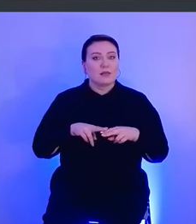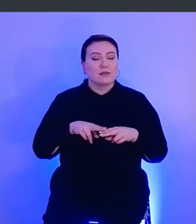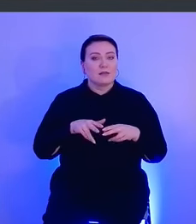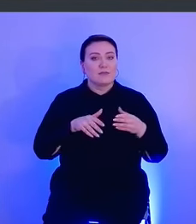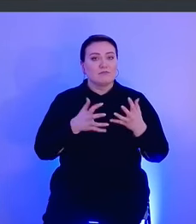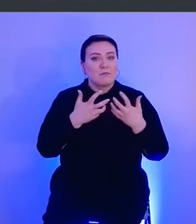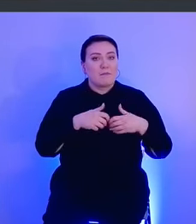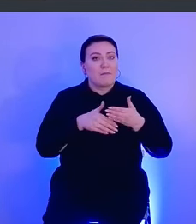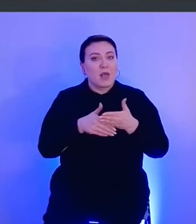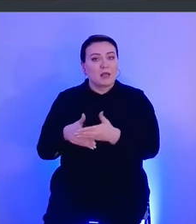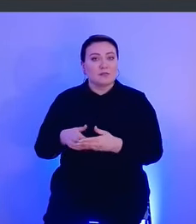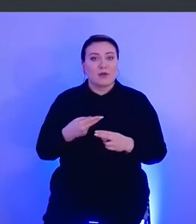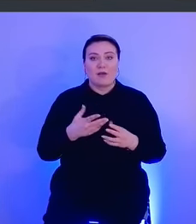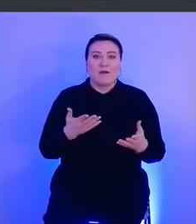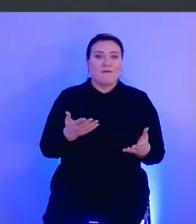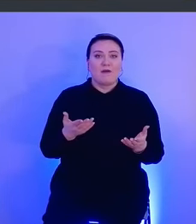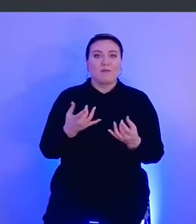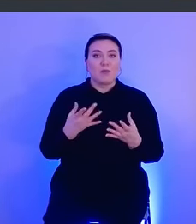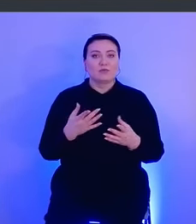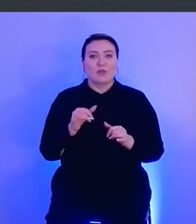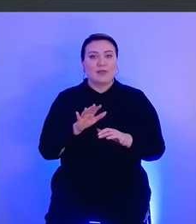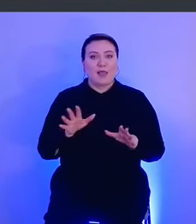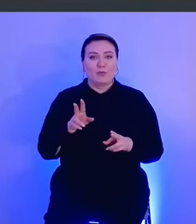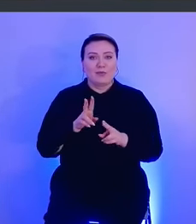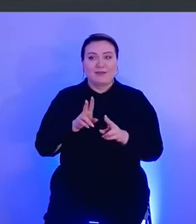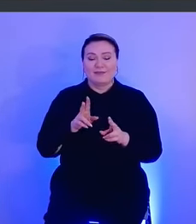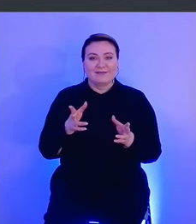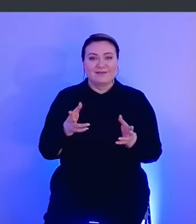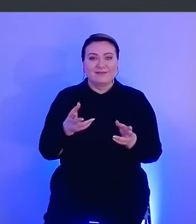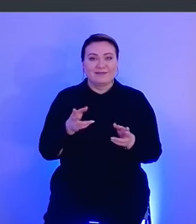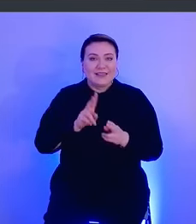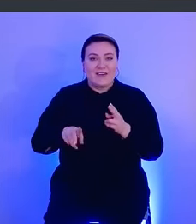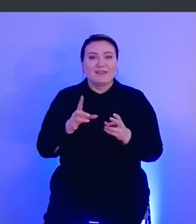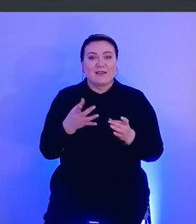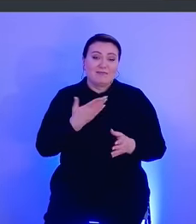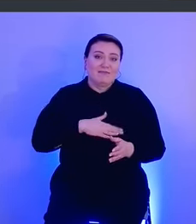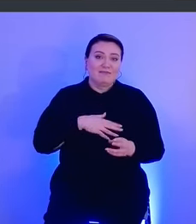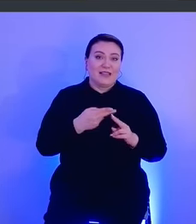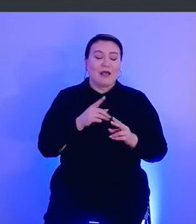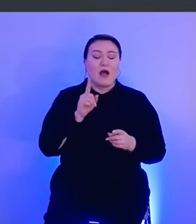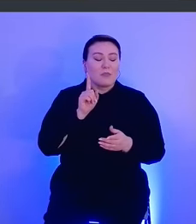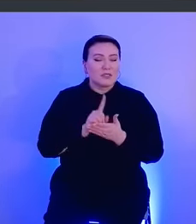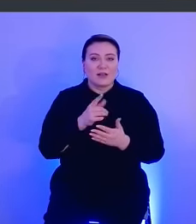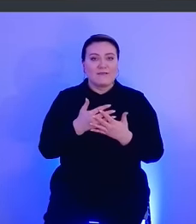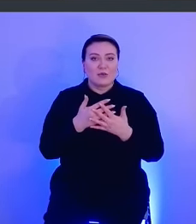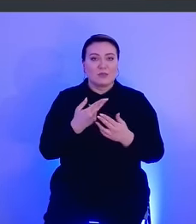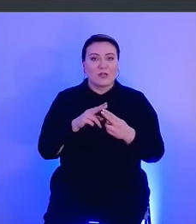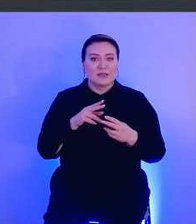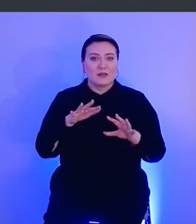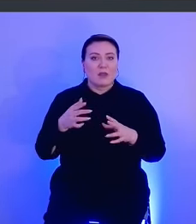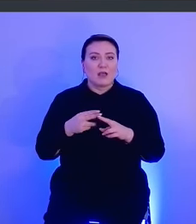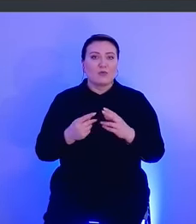Поэтому, можно сказать, вам некуда деваться. Обязательно фильтруйте все события, которые поступают от ESF,